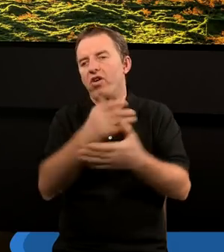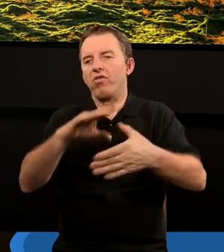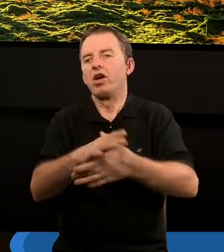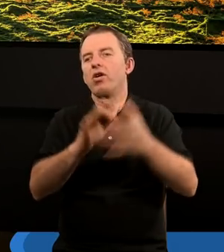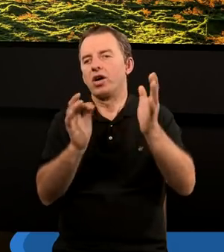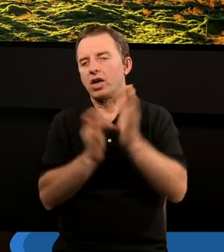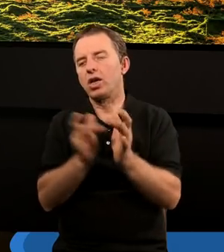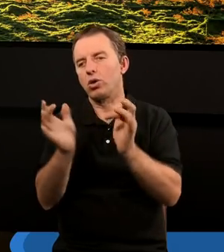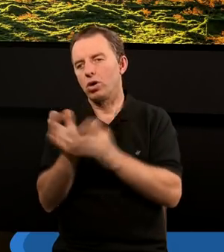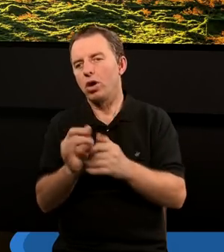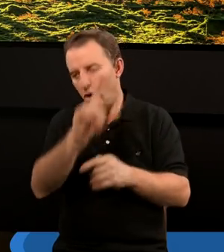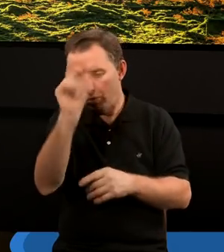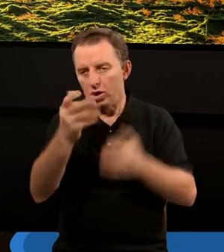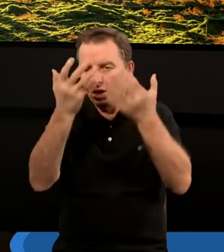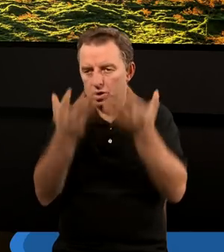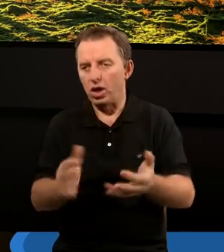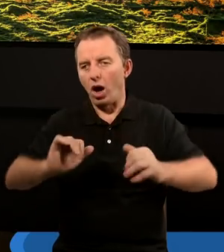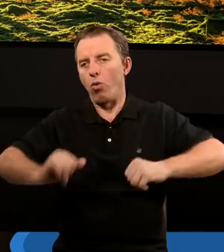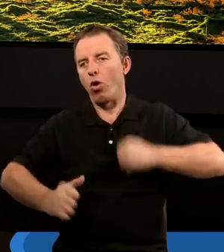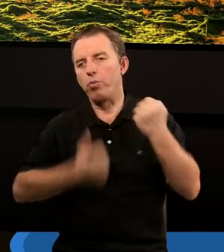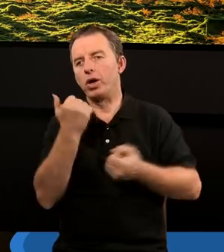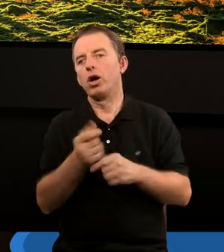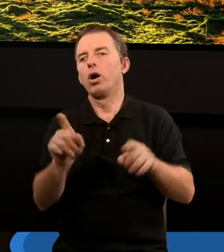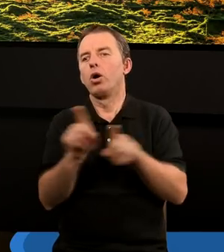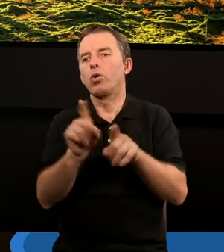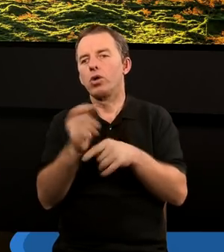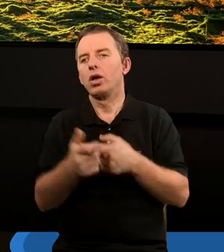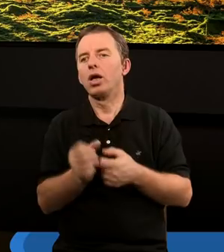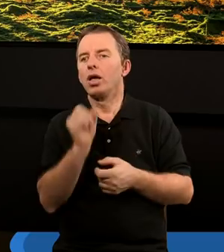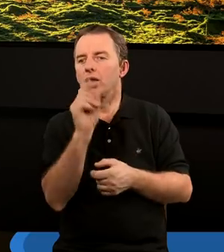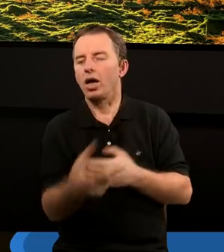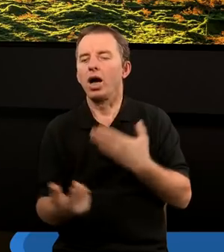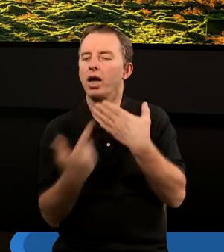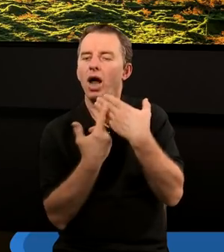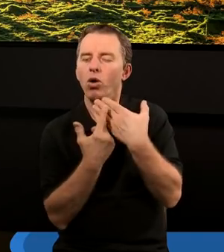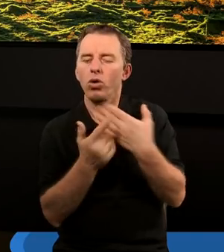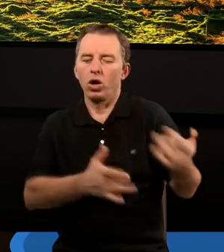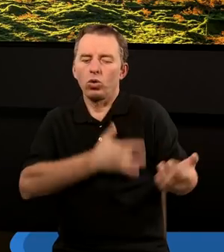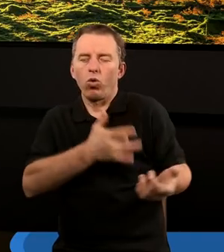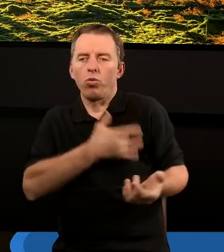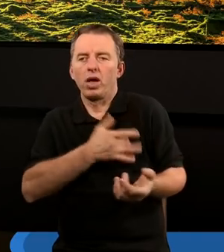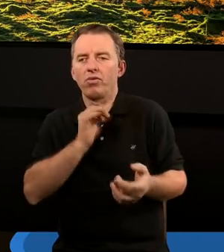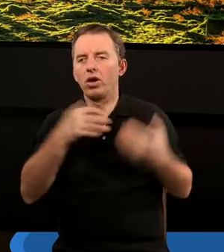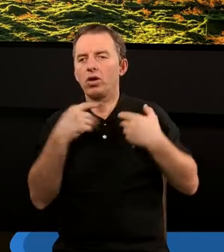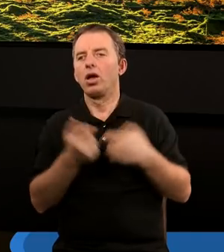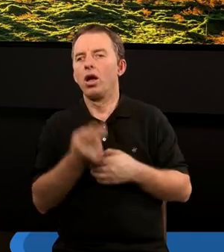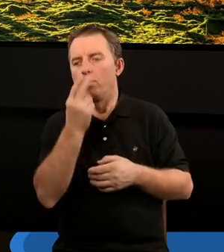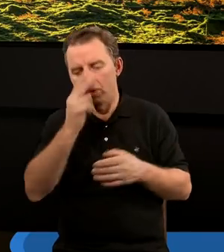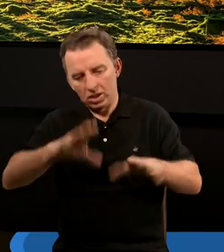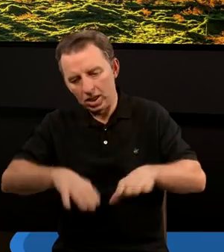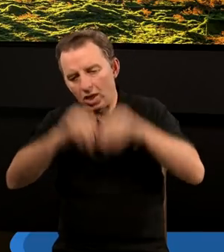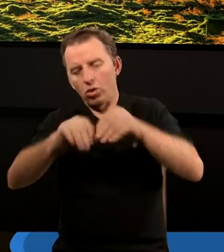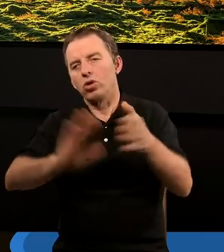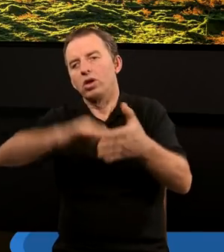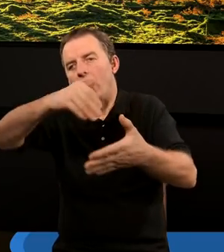Nowym życiem w Chrystusie. Tak wielu ludzi chciałoby, jak robią taki rachunek sumienia ze swego życia, zacząć na